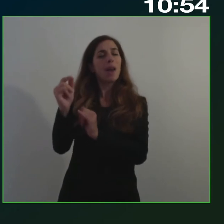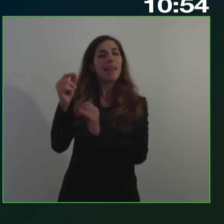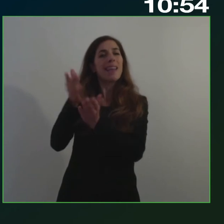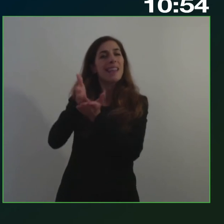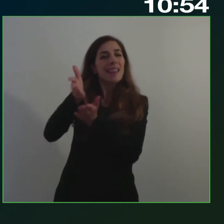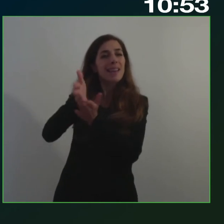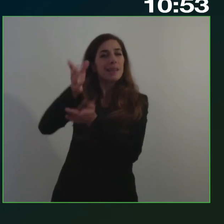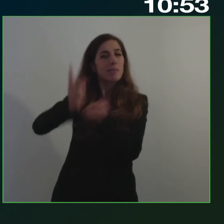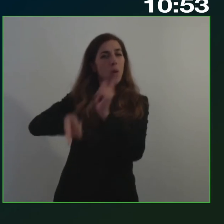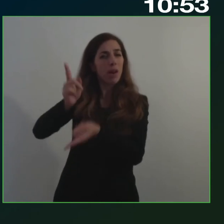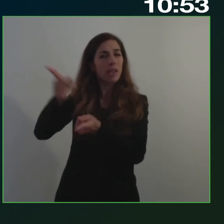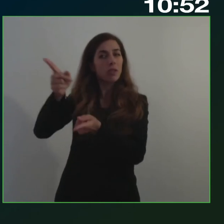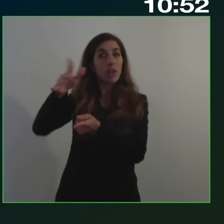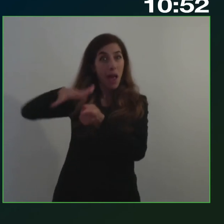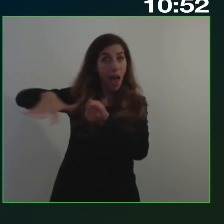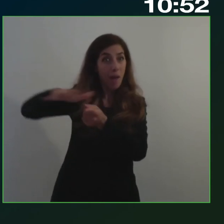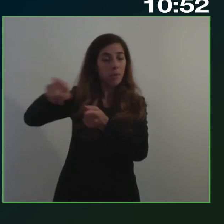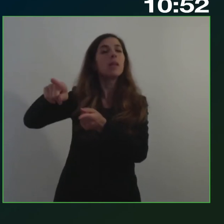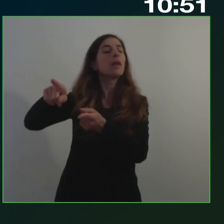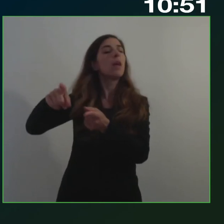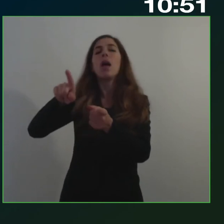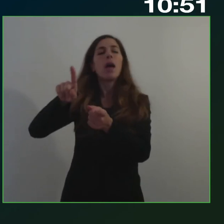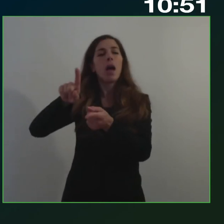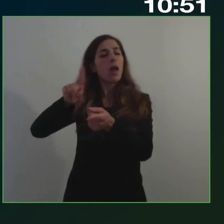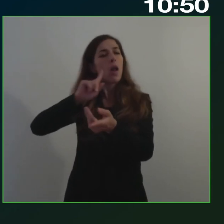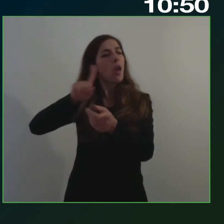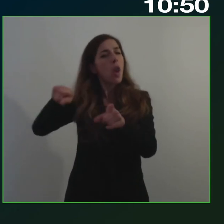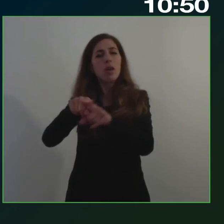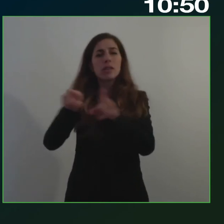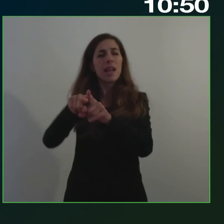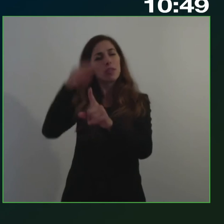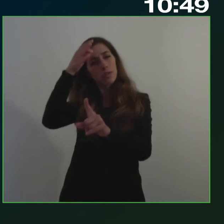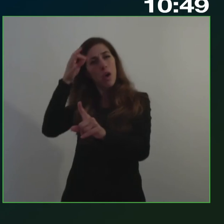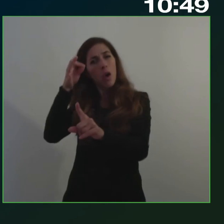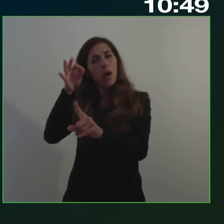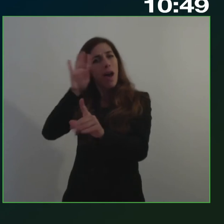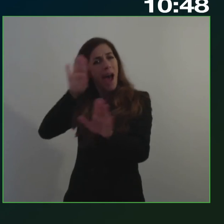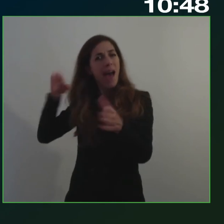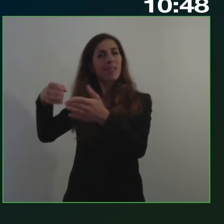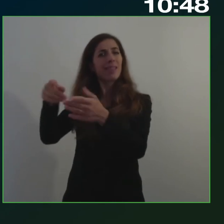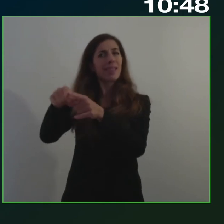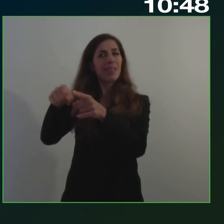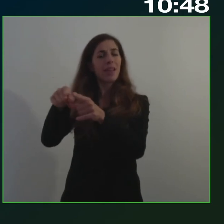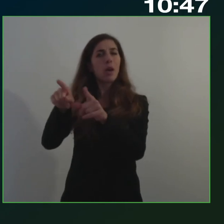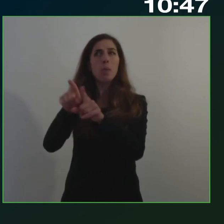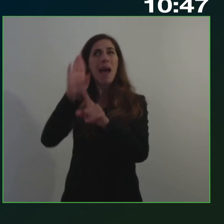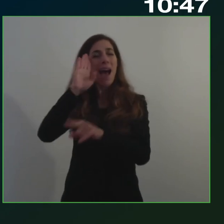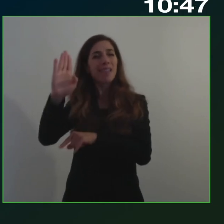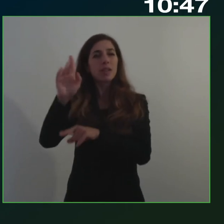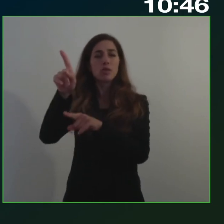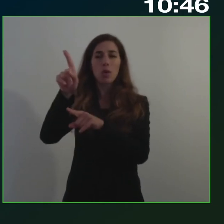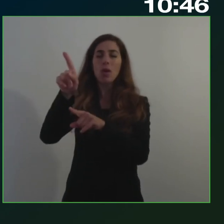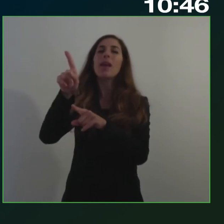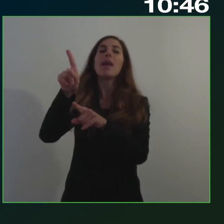messo al centro quindi all'attenzione di quelle che sono ovviamente le sue prerogative politiche il tema della